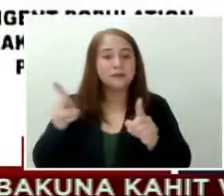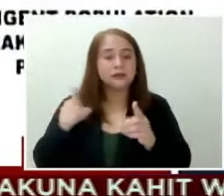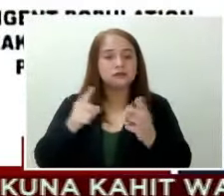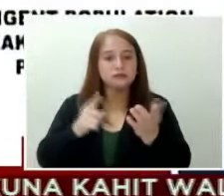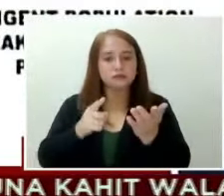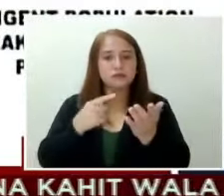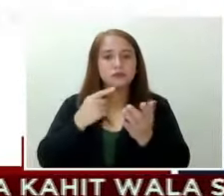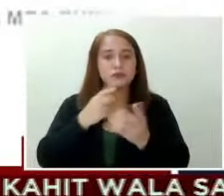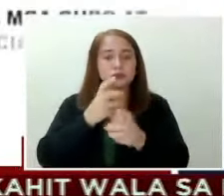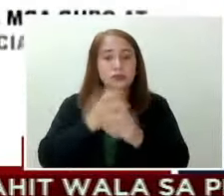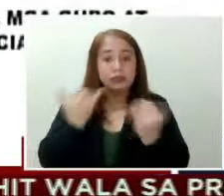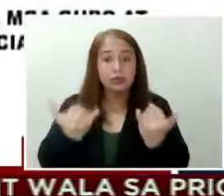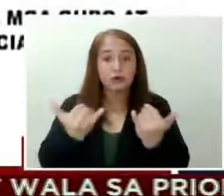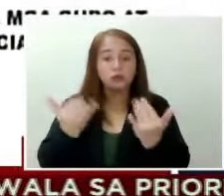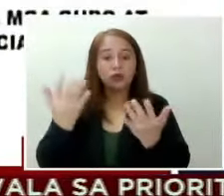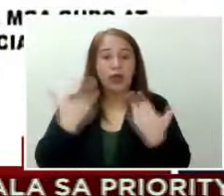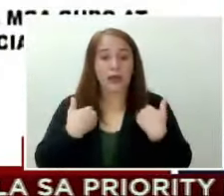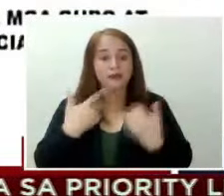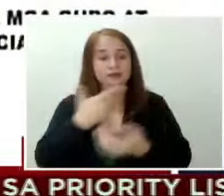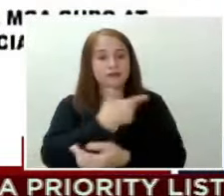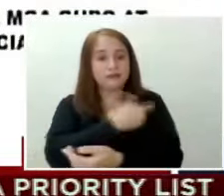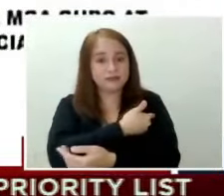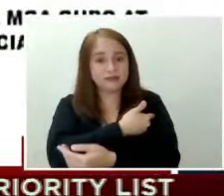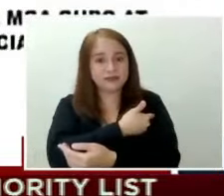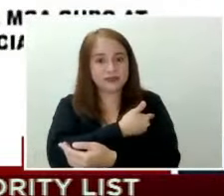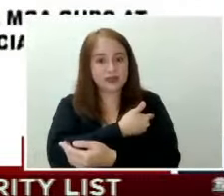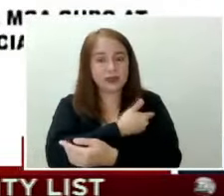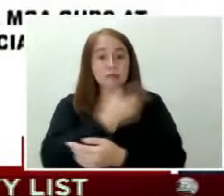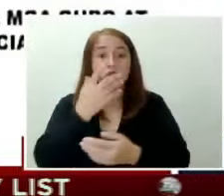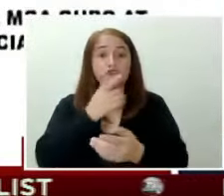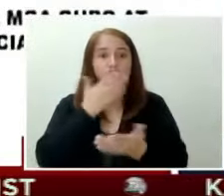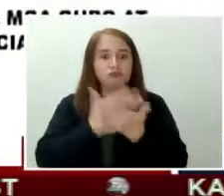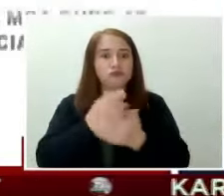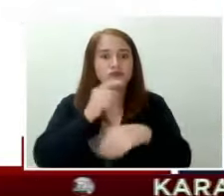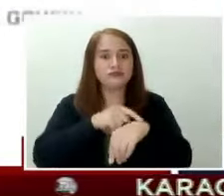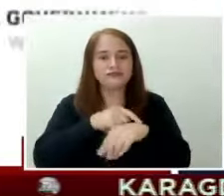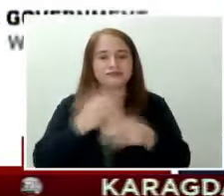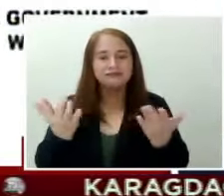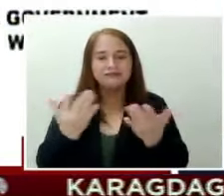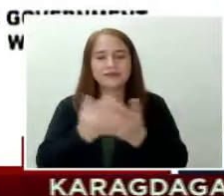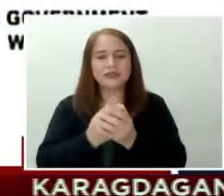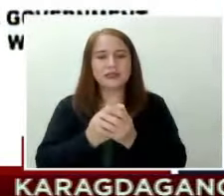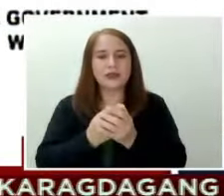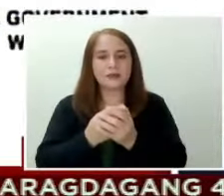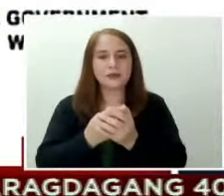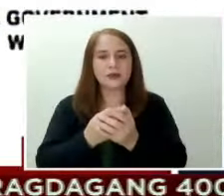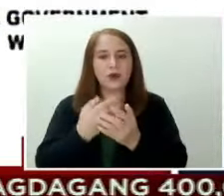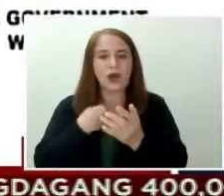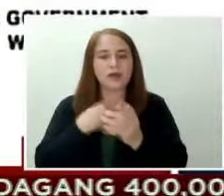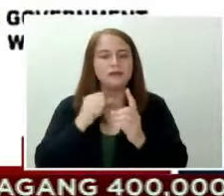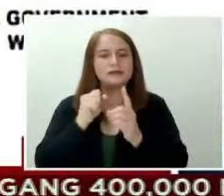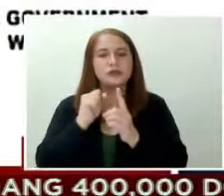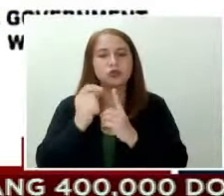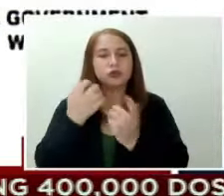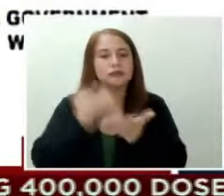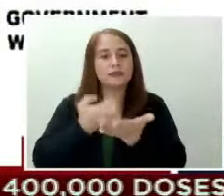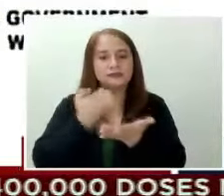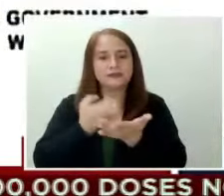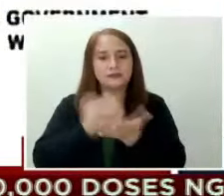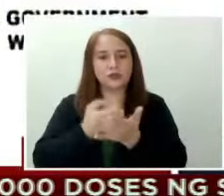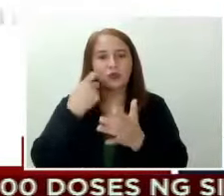magkapapasok rin yung bakuna by that time, magandang timing. So, but the thing is, yun nga, may cost kuto, may social, economic cost ko.